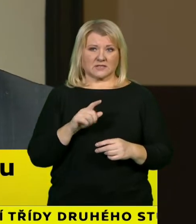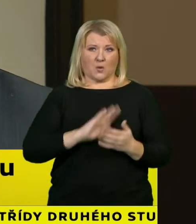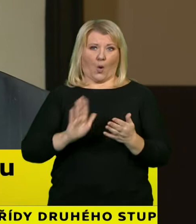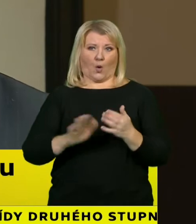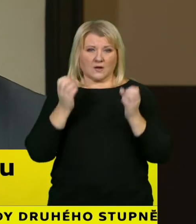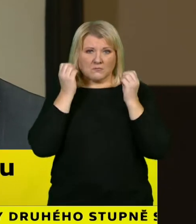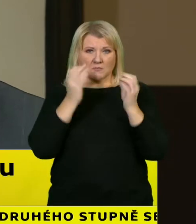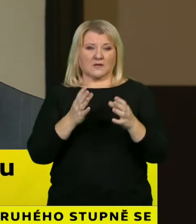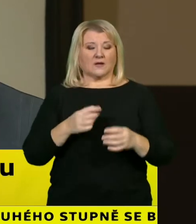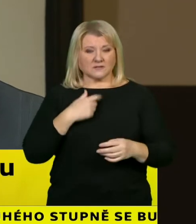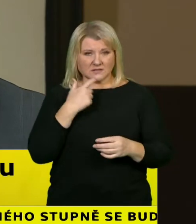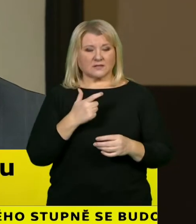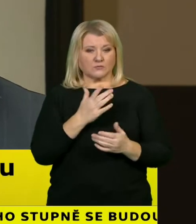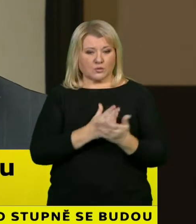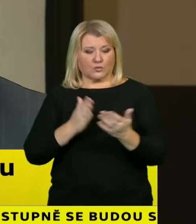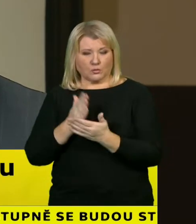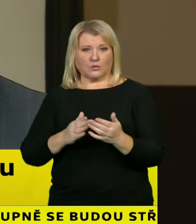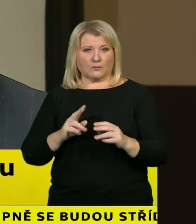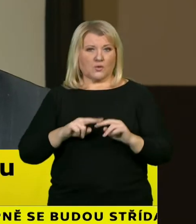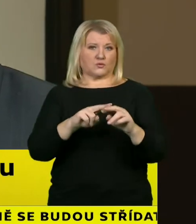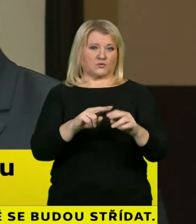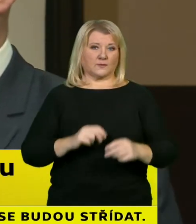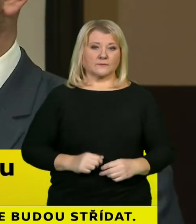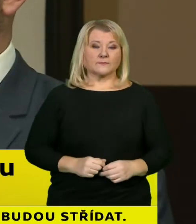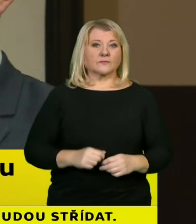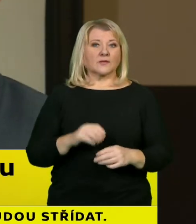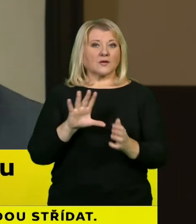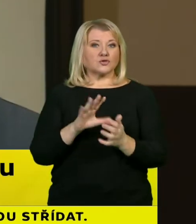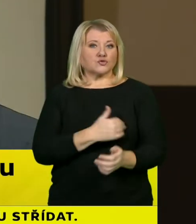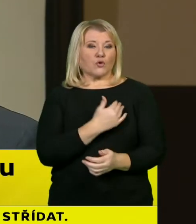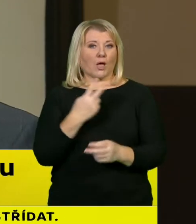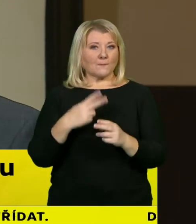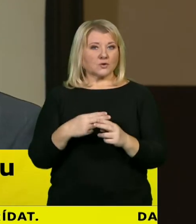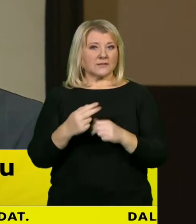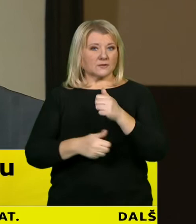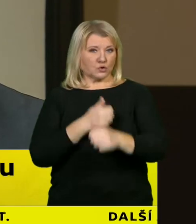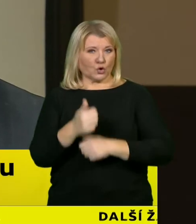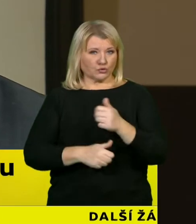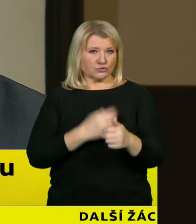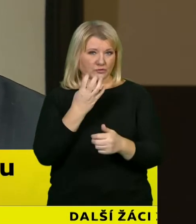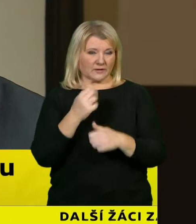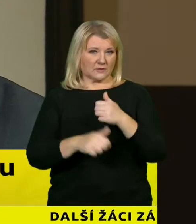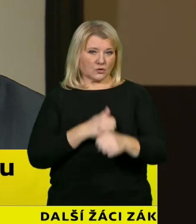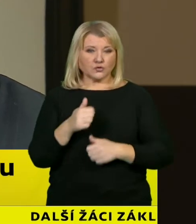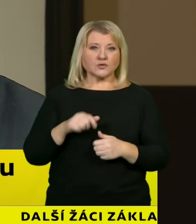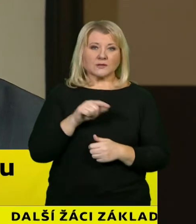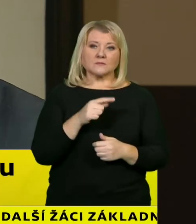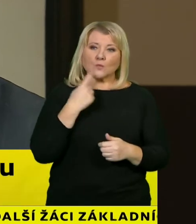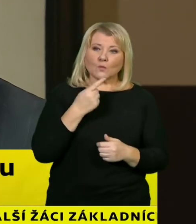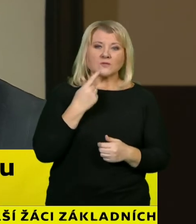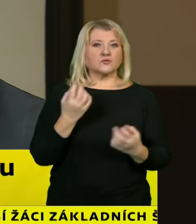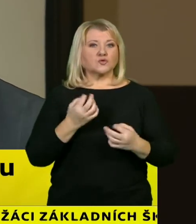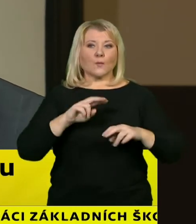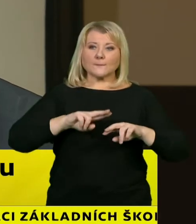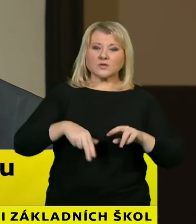v rámci rozvolňování. U posledních ročníků střední škol, když se bavíte o tom, jaká je priorita, jak v podstatě